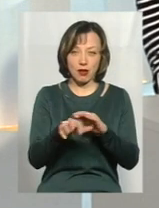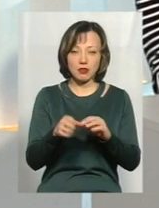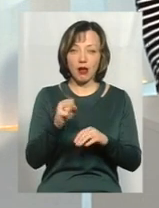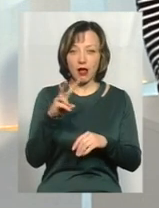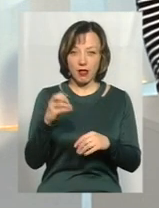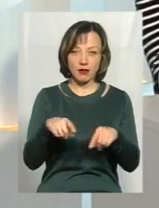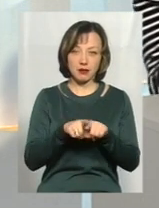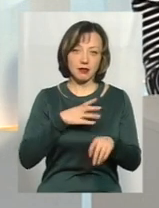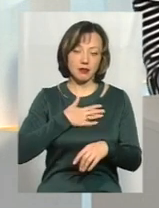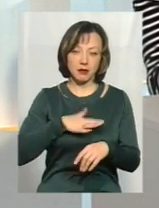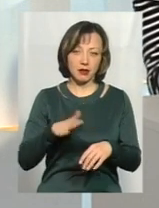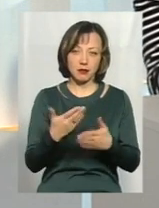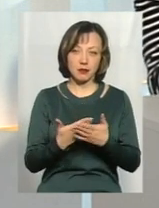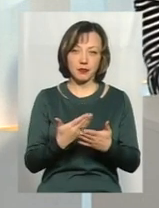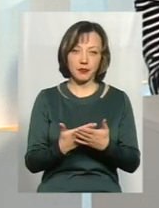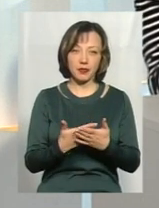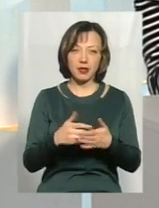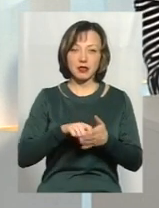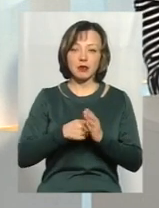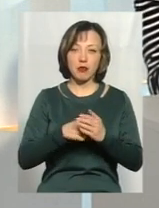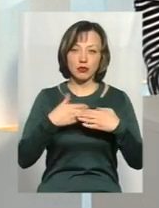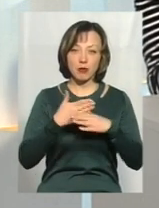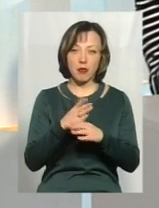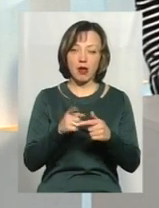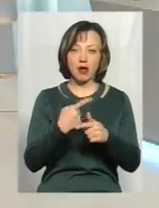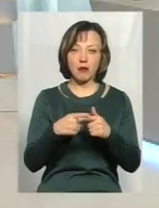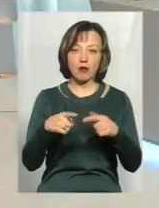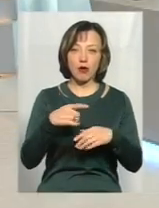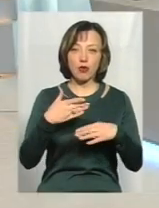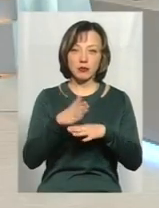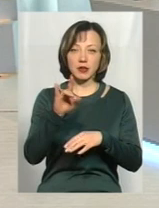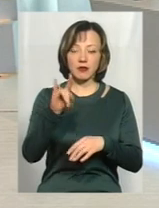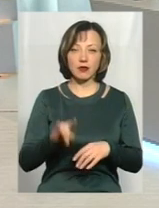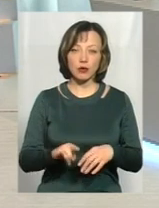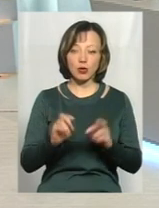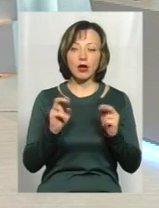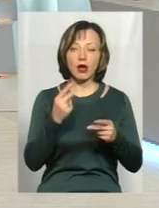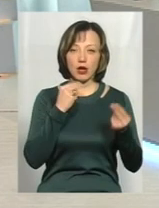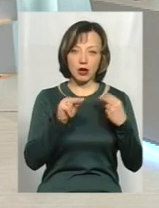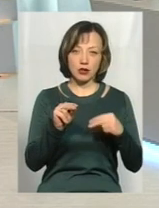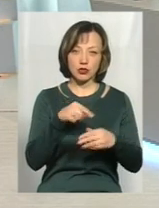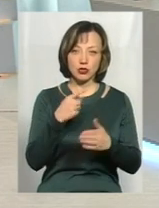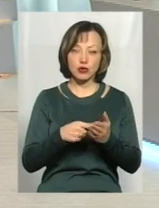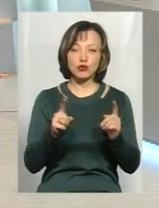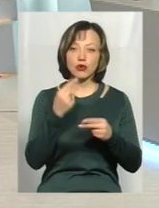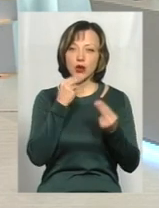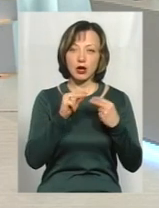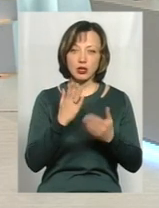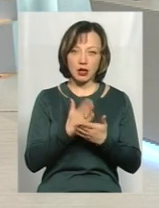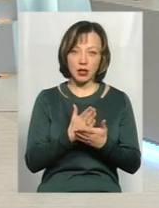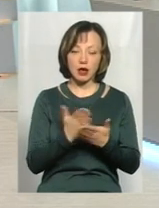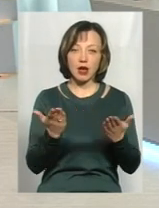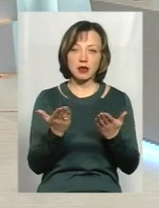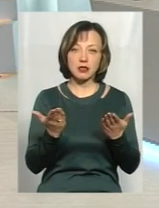Але це теж неприємно, там, ну, принаймні, замок зламати, або можуть розбити вікно. Вікно якесь. Як краще, от що краще, от є якийсь,